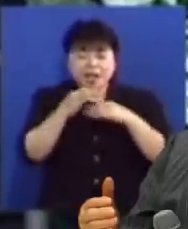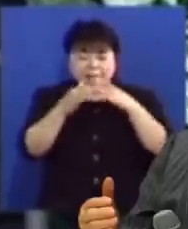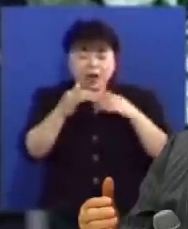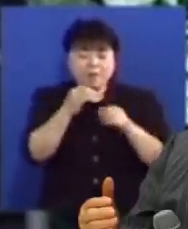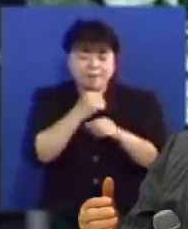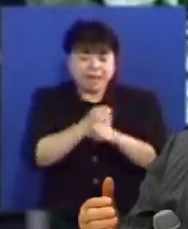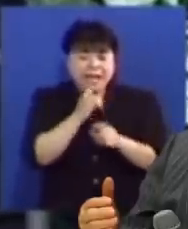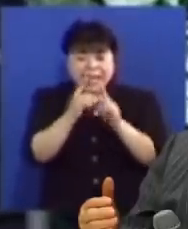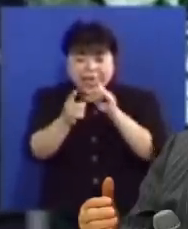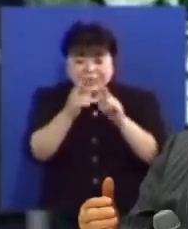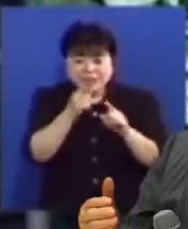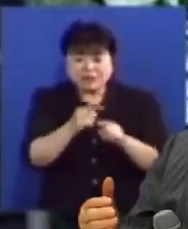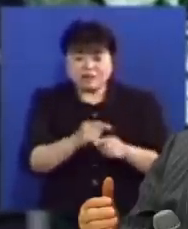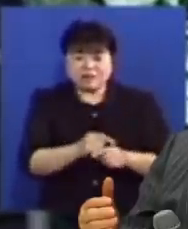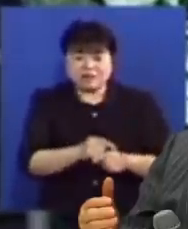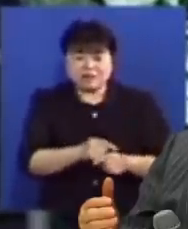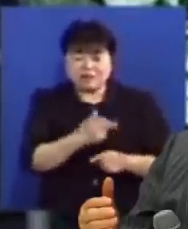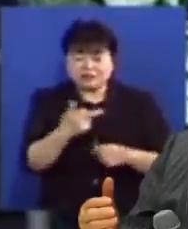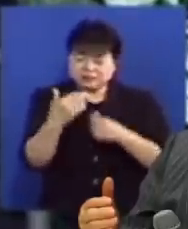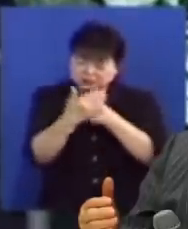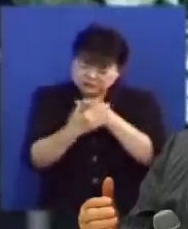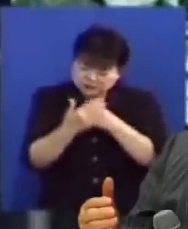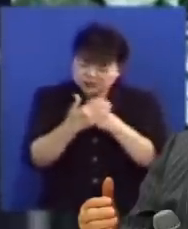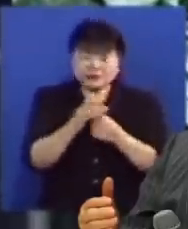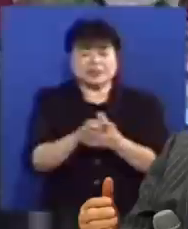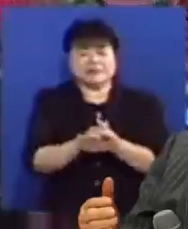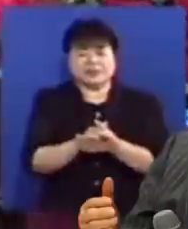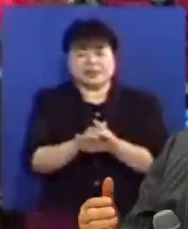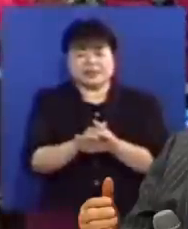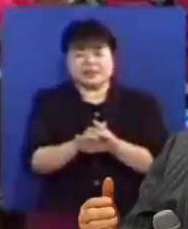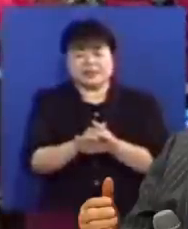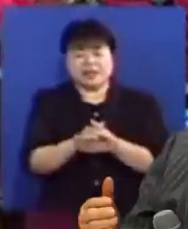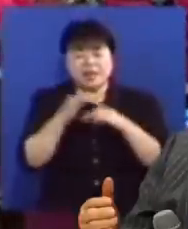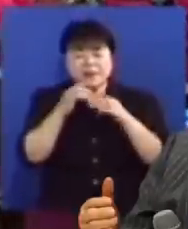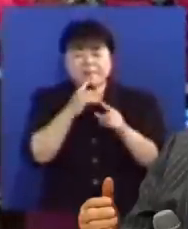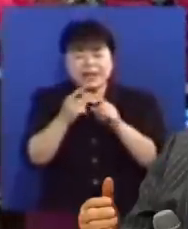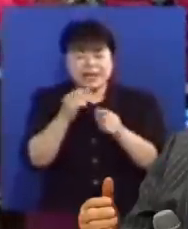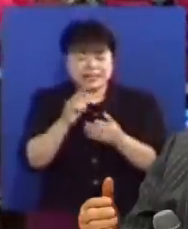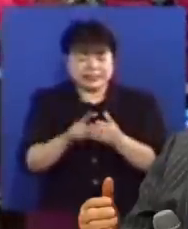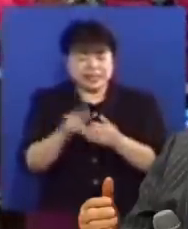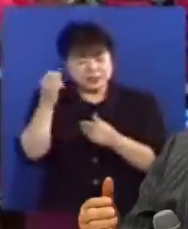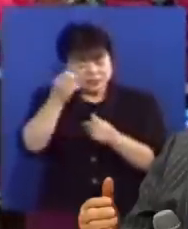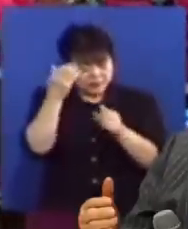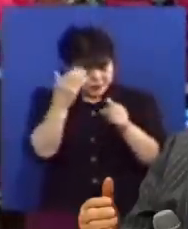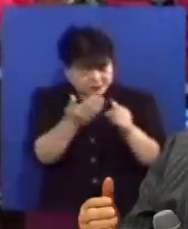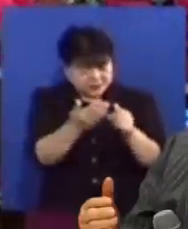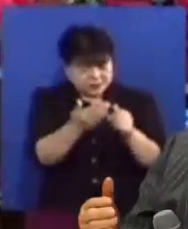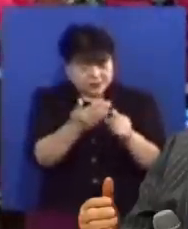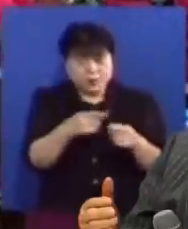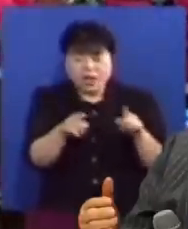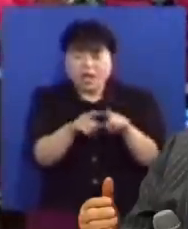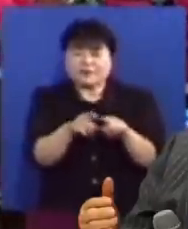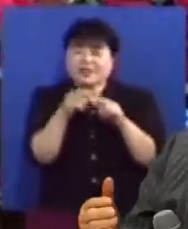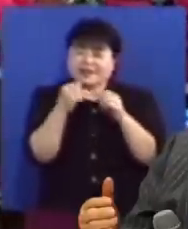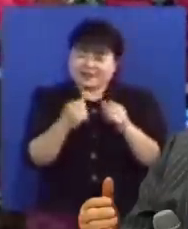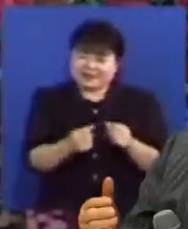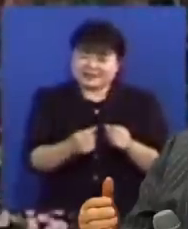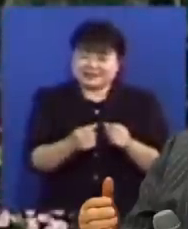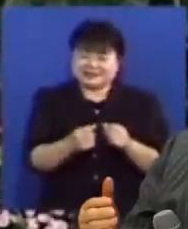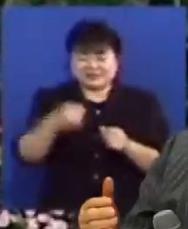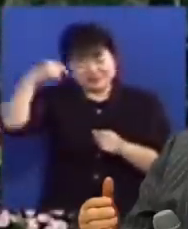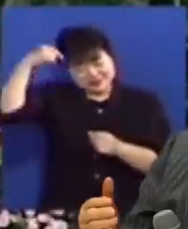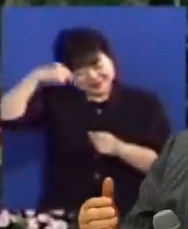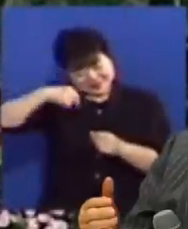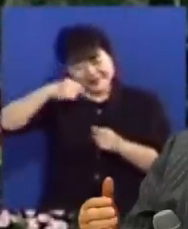말하는 것은 굉장히 큰 은혜가 되는 것입니다 왜냐하면 방언 말할 때 성령이 나와 같이 계시는구나 하는 것을